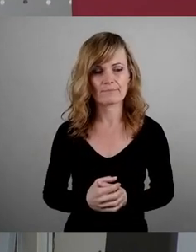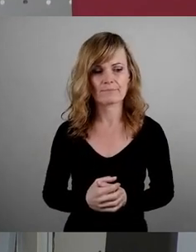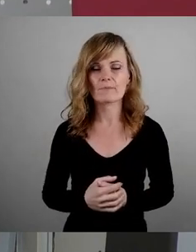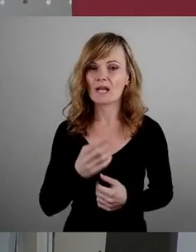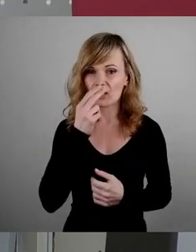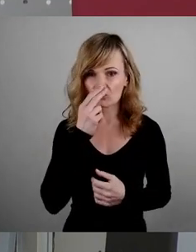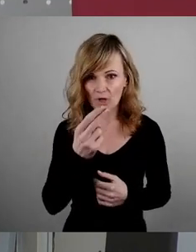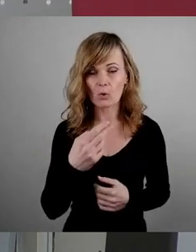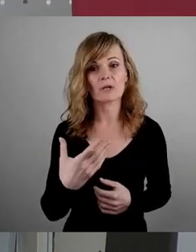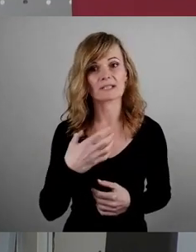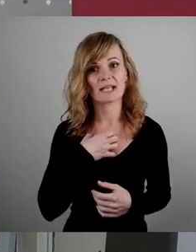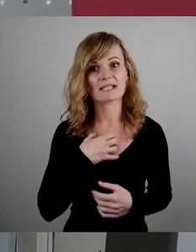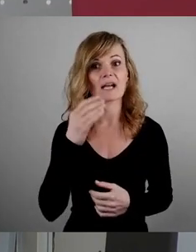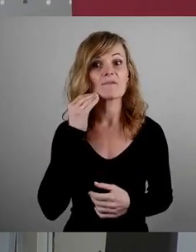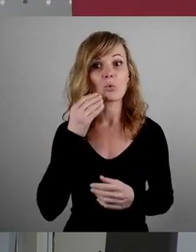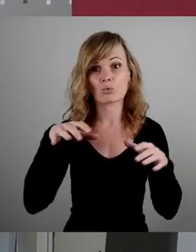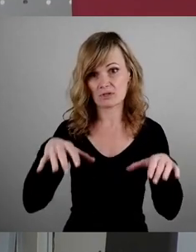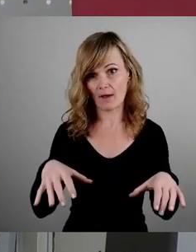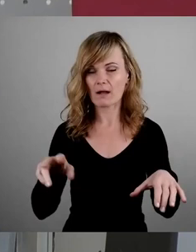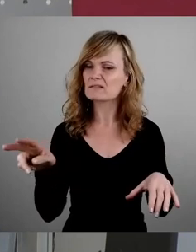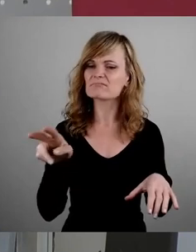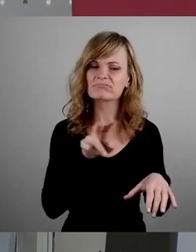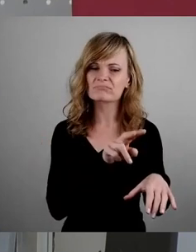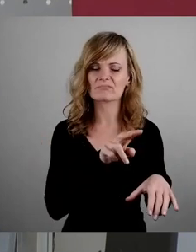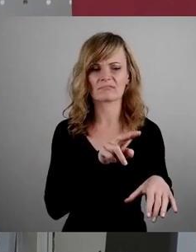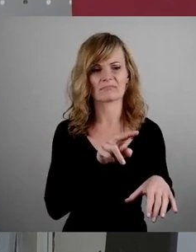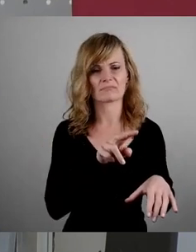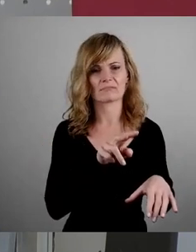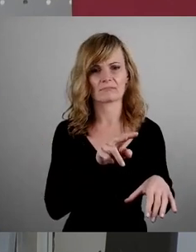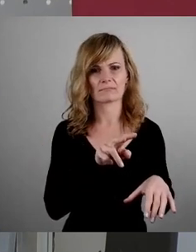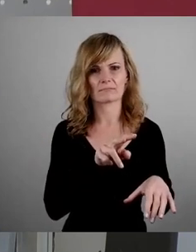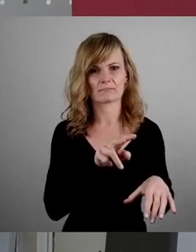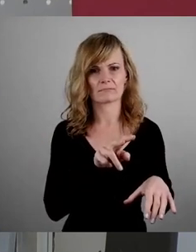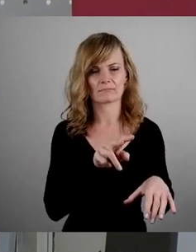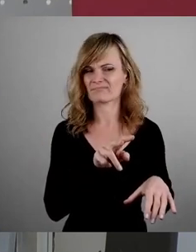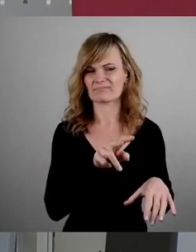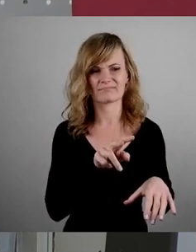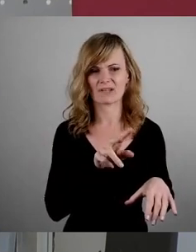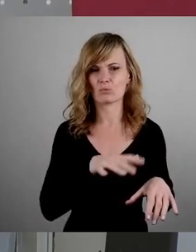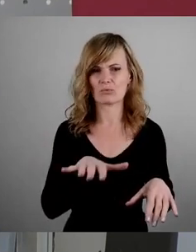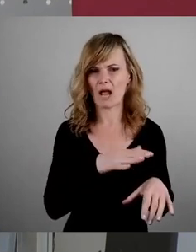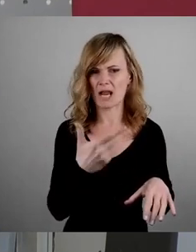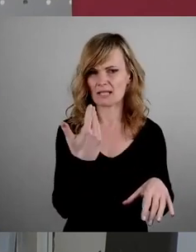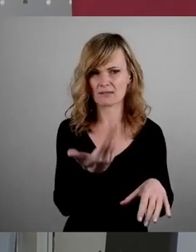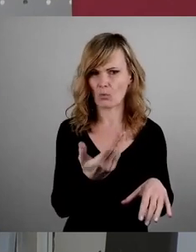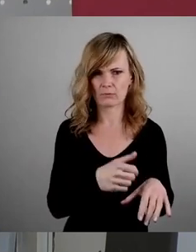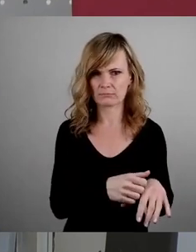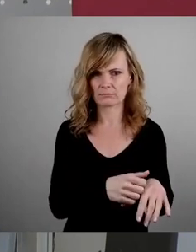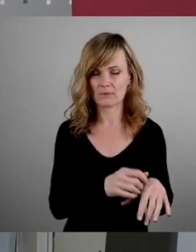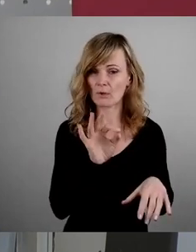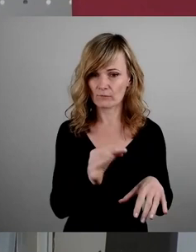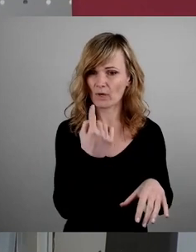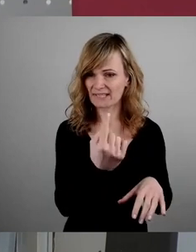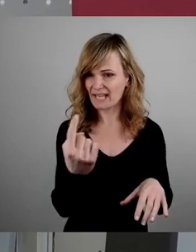Wohnungsmarkt anguckt, dann sieht man, dass das nicht überall und nicht für jeden im ausreichenden